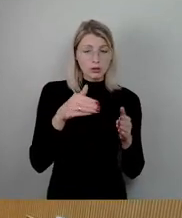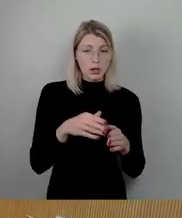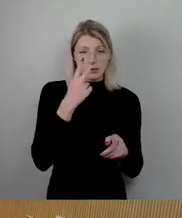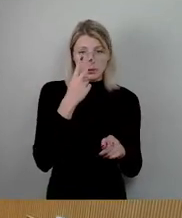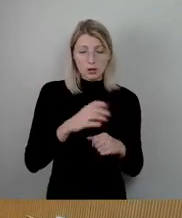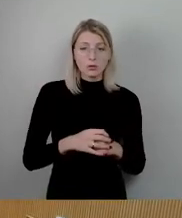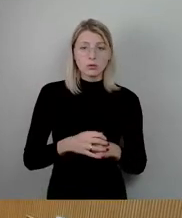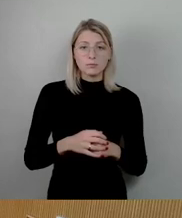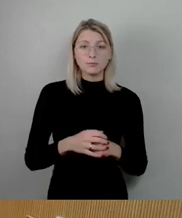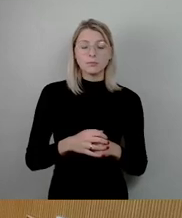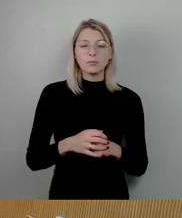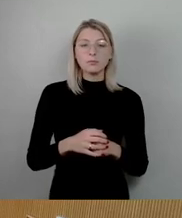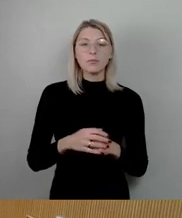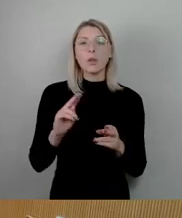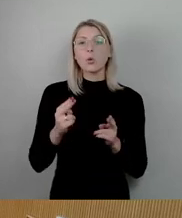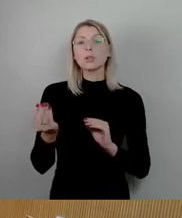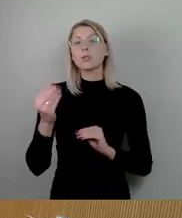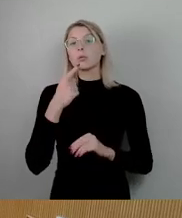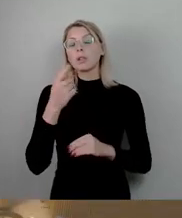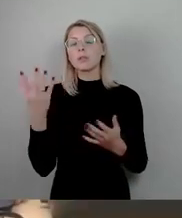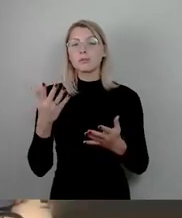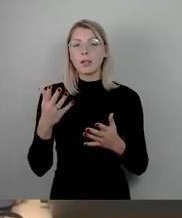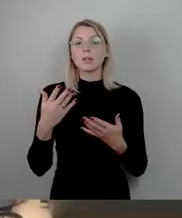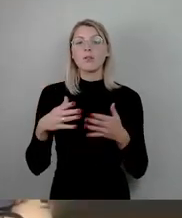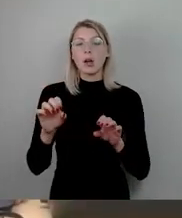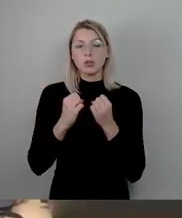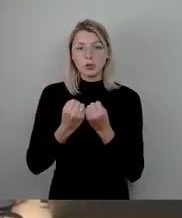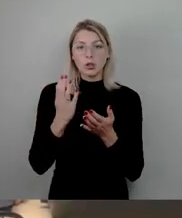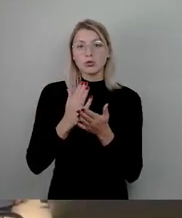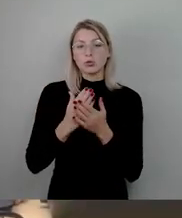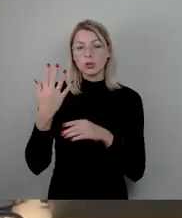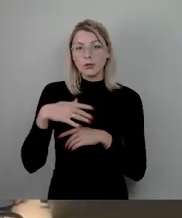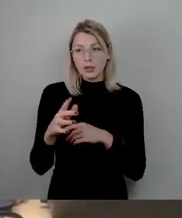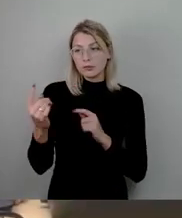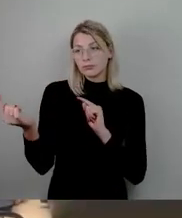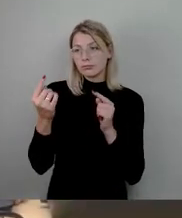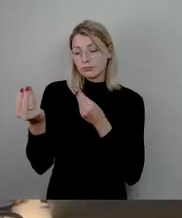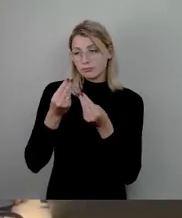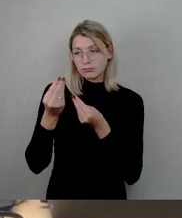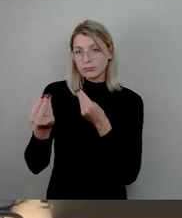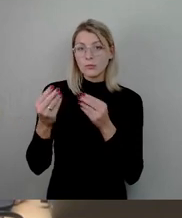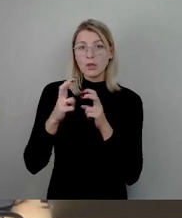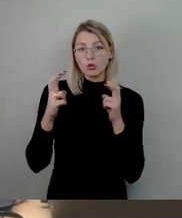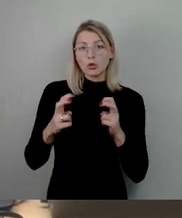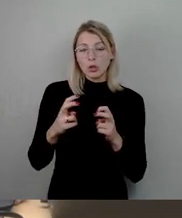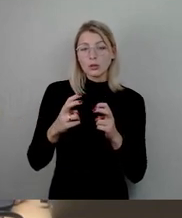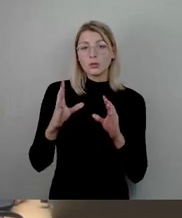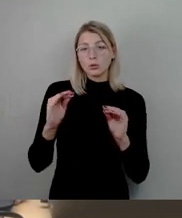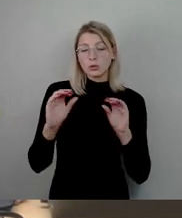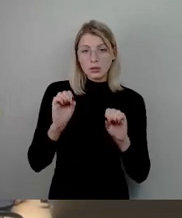wir mit dem Freistaat, da gab es auch entsprechende Gespräche, das Schloss so nutzen können, dass es eine Synergie ergeben könnte zwischen